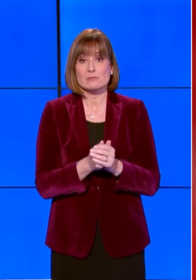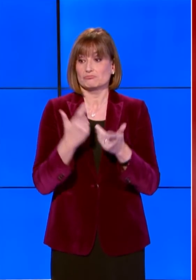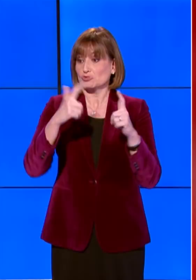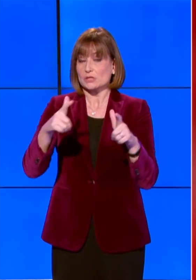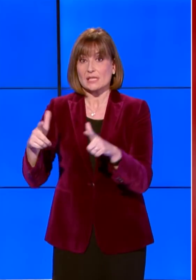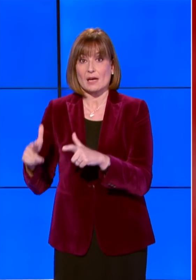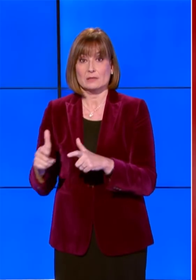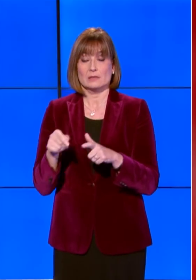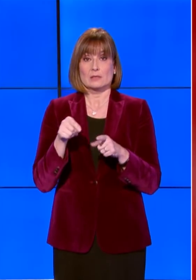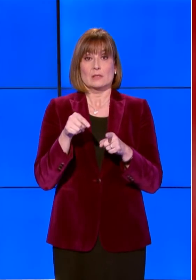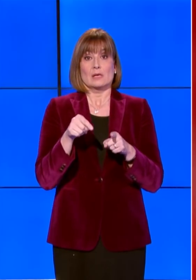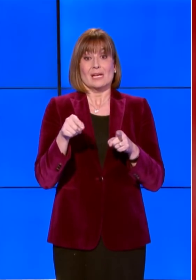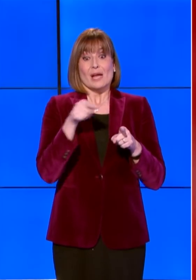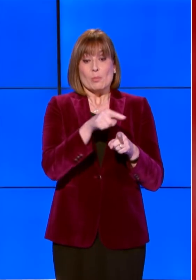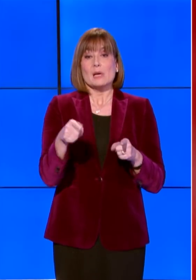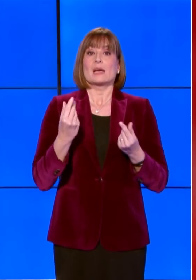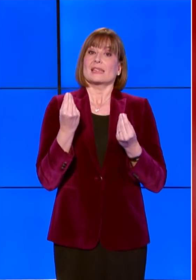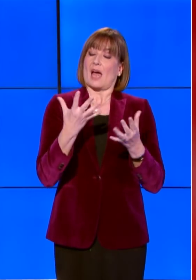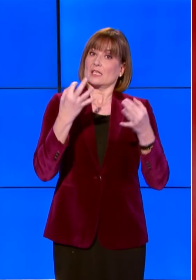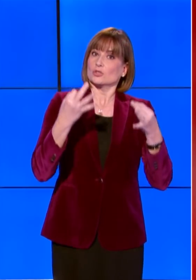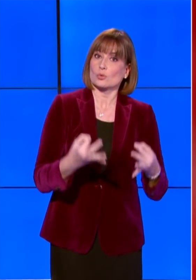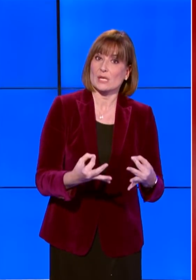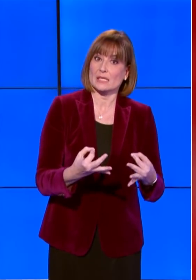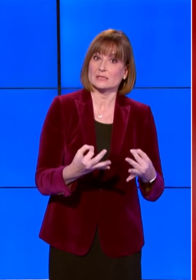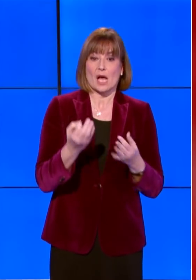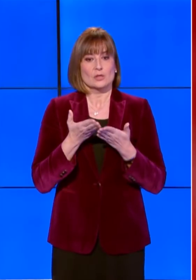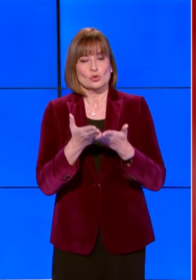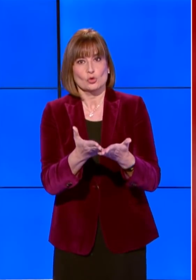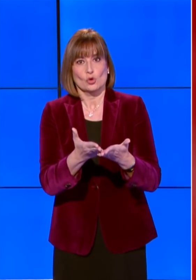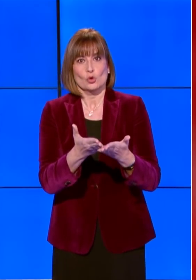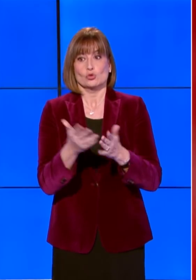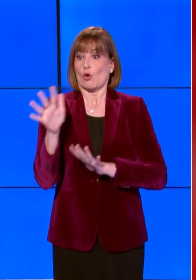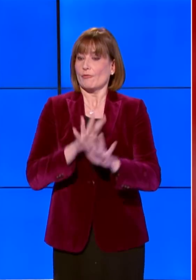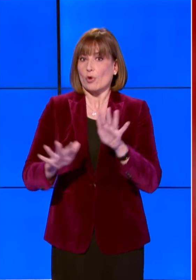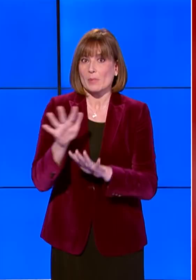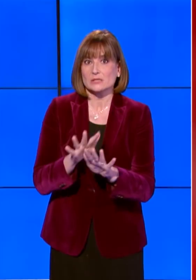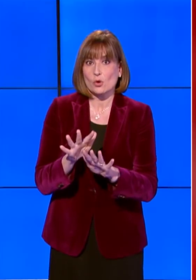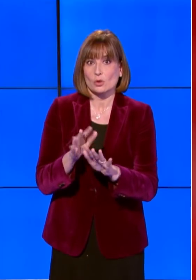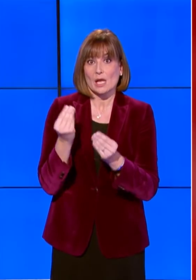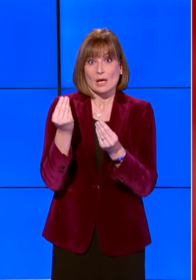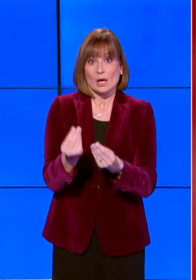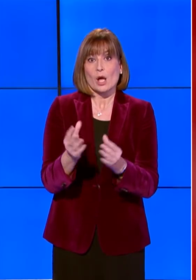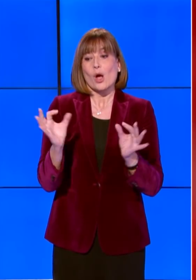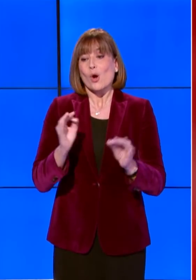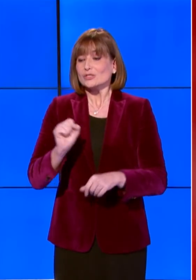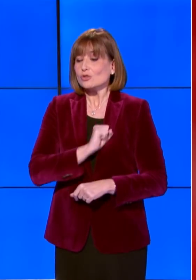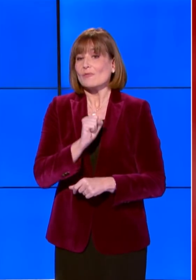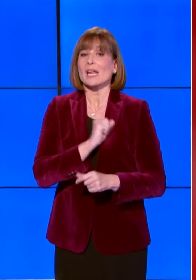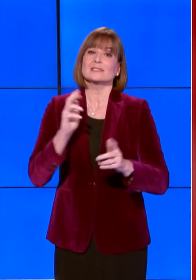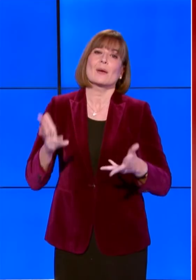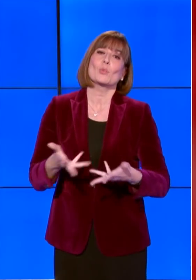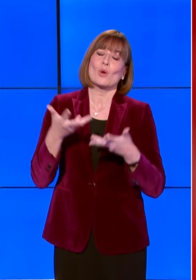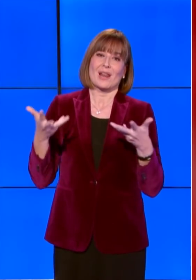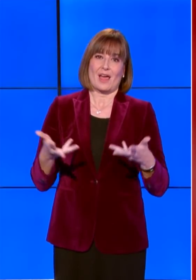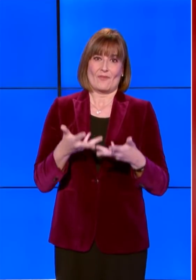nelle città per garantire sicurezza, soccorso, informazione, sollievo dalla sofferenza.